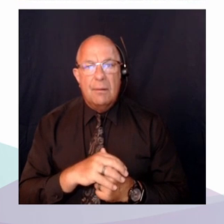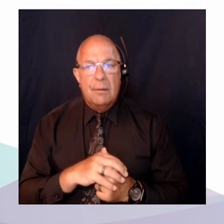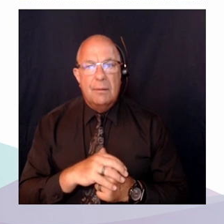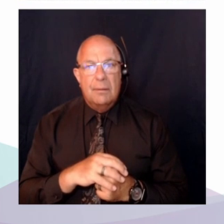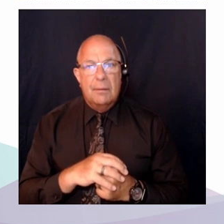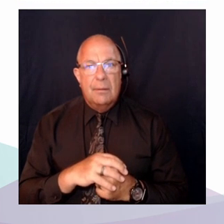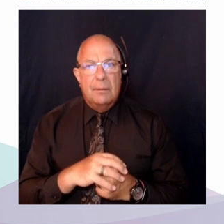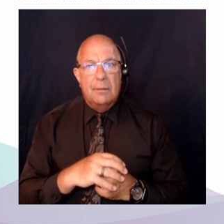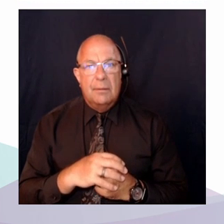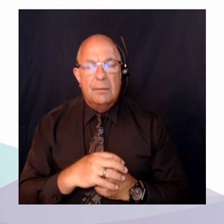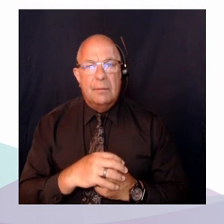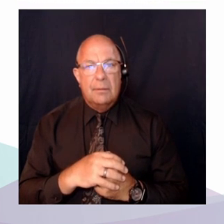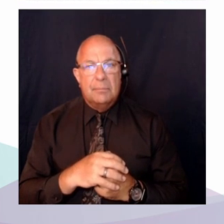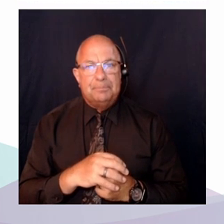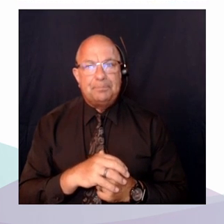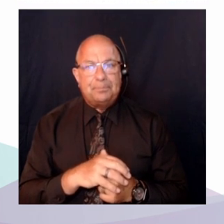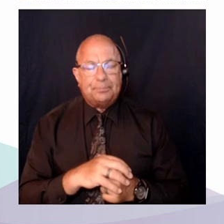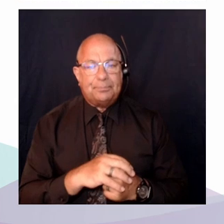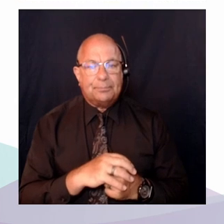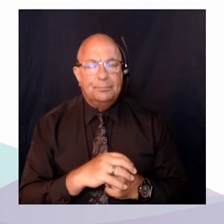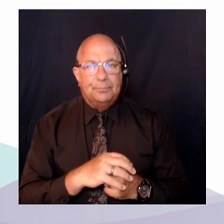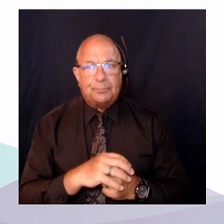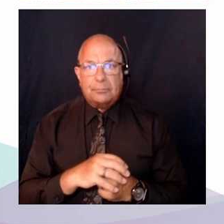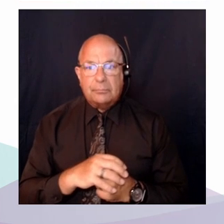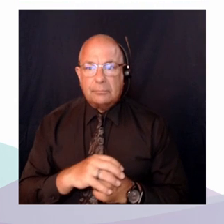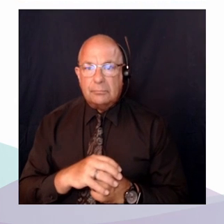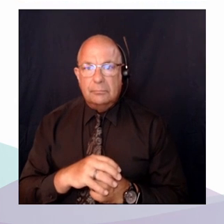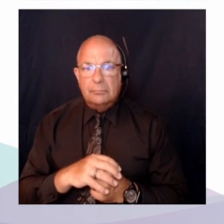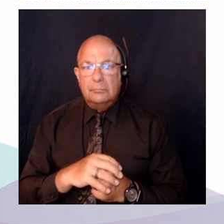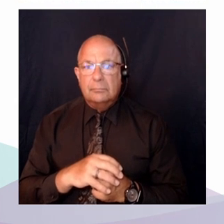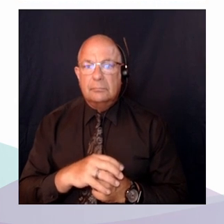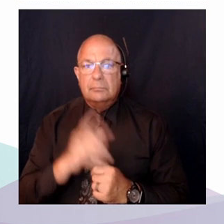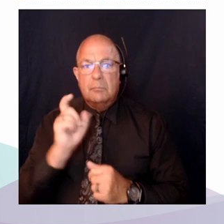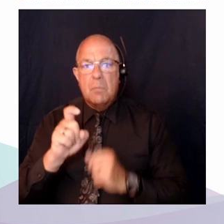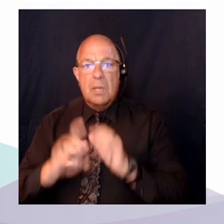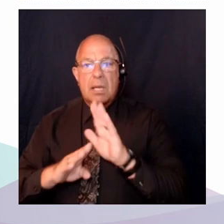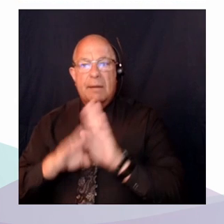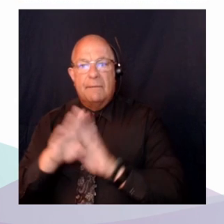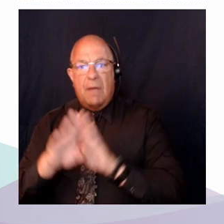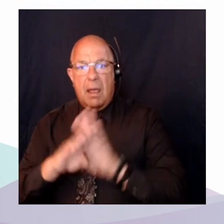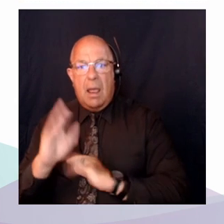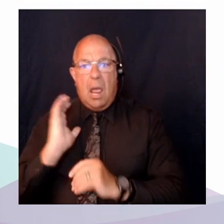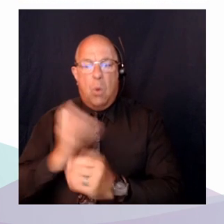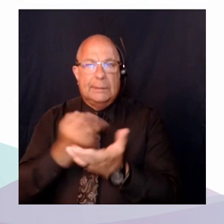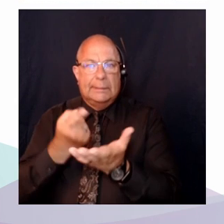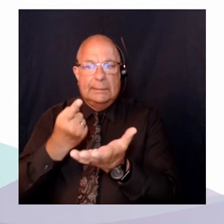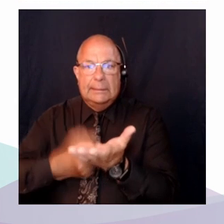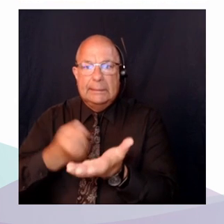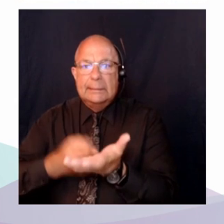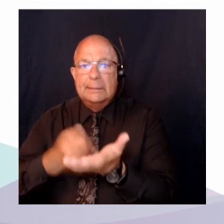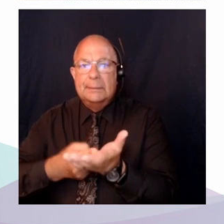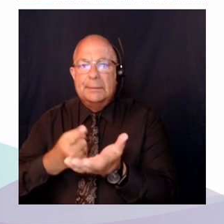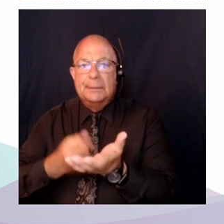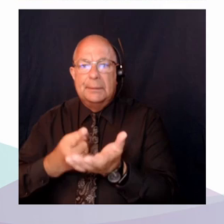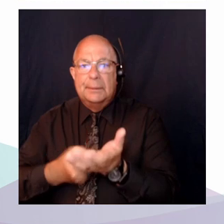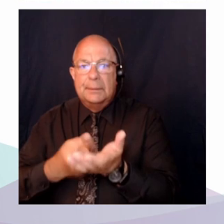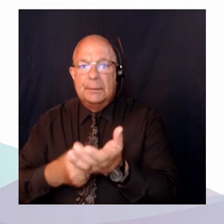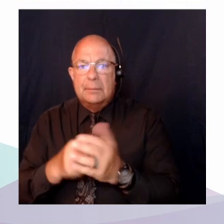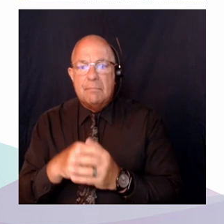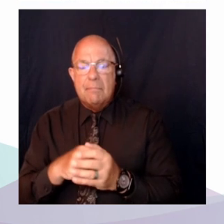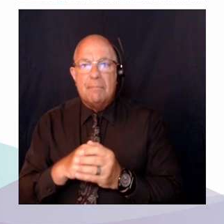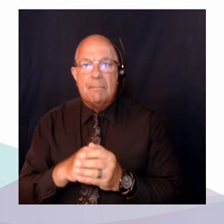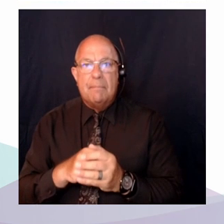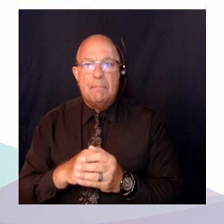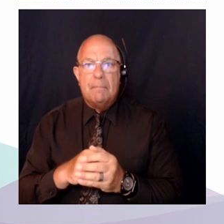développer des arguments qui, encore une fois, sortent des sentiers battus, sortent